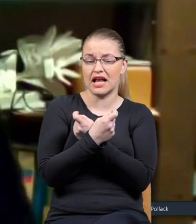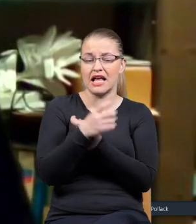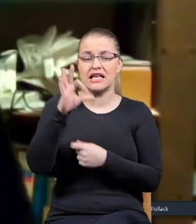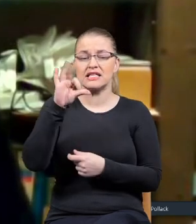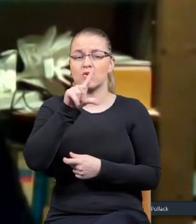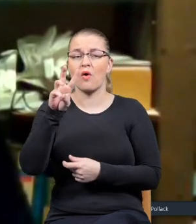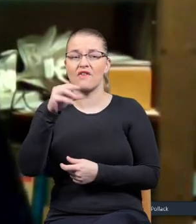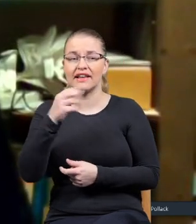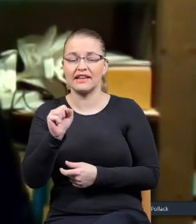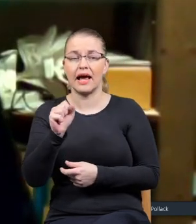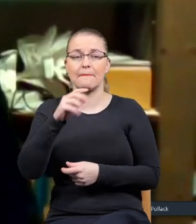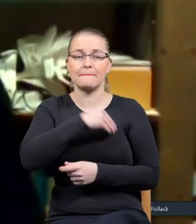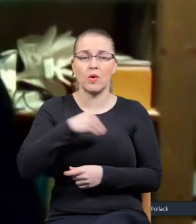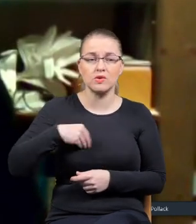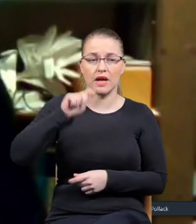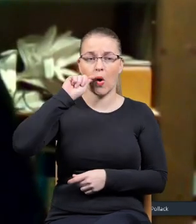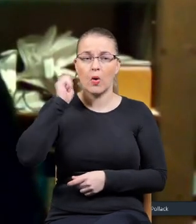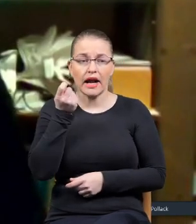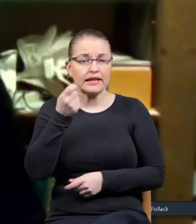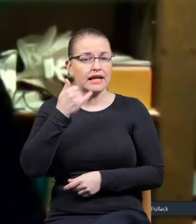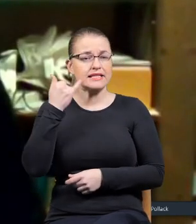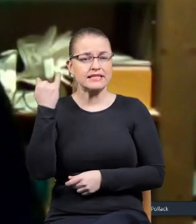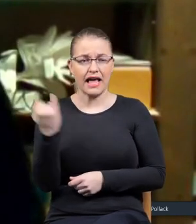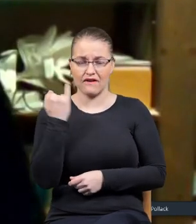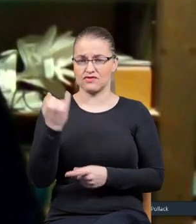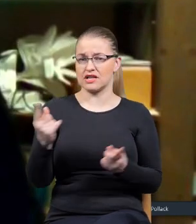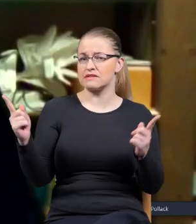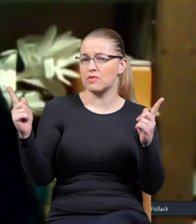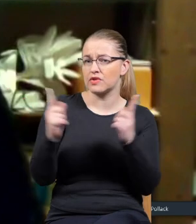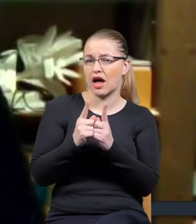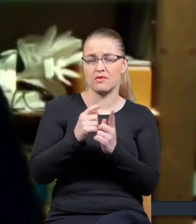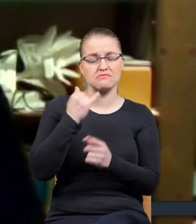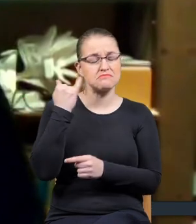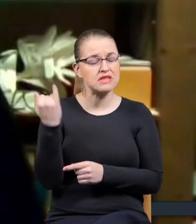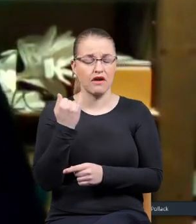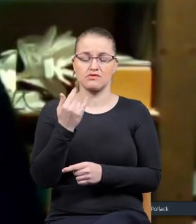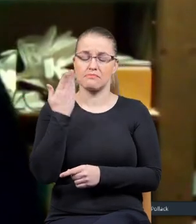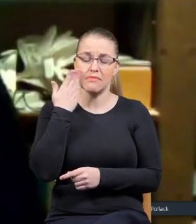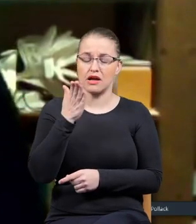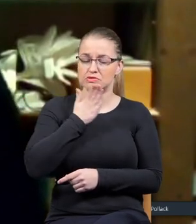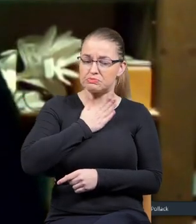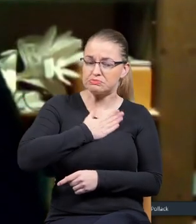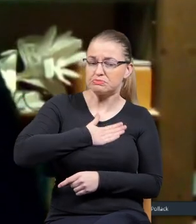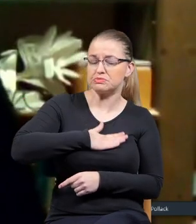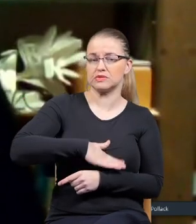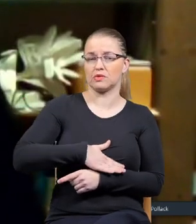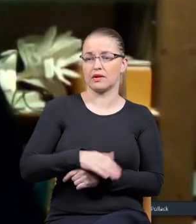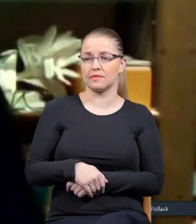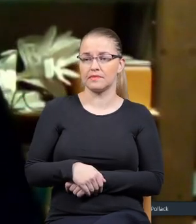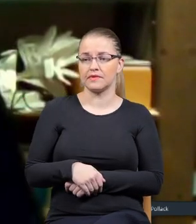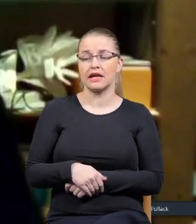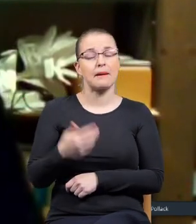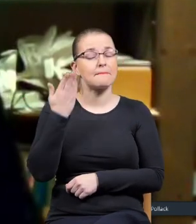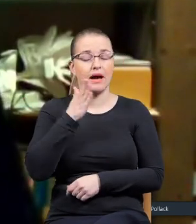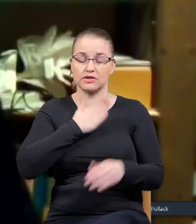w Polsce, na Ukrainie wszędzie spotkałem się bardzo przychylnie i oczywiście bardzo